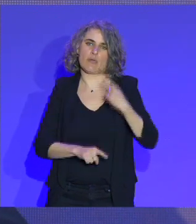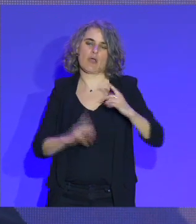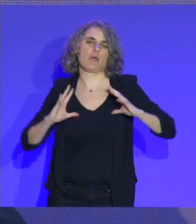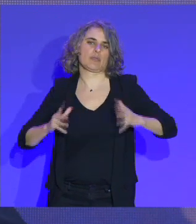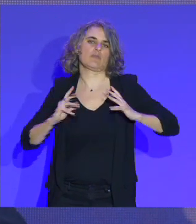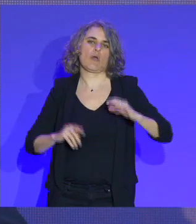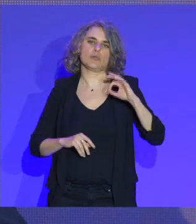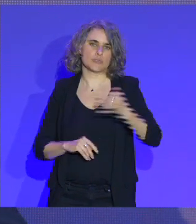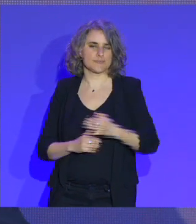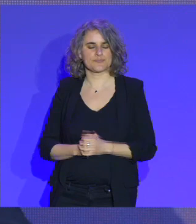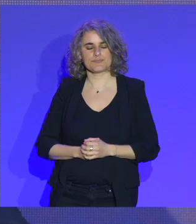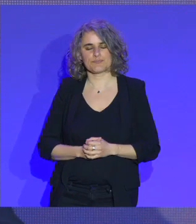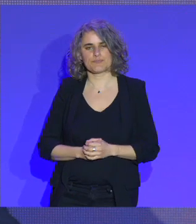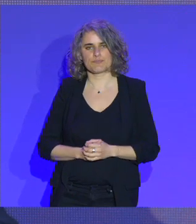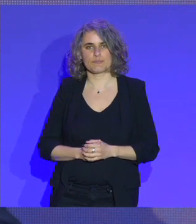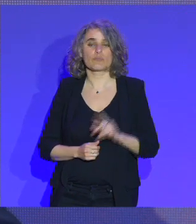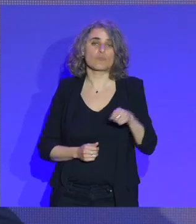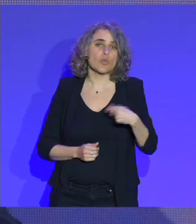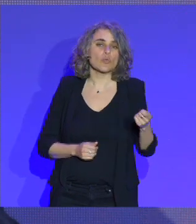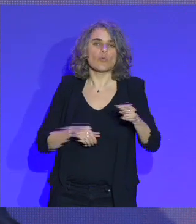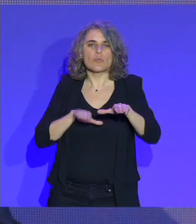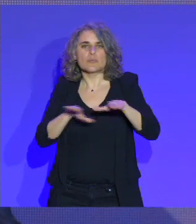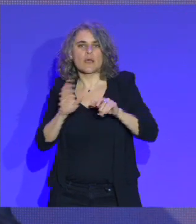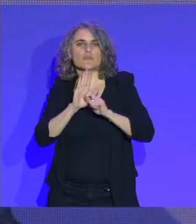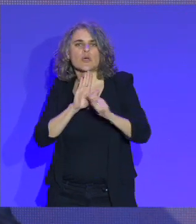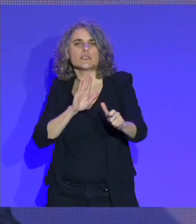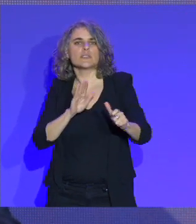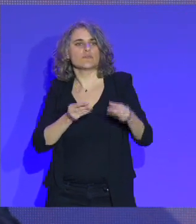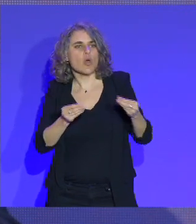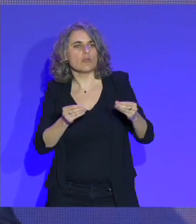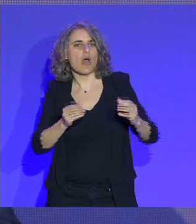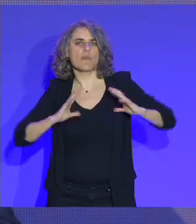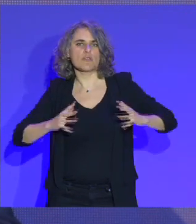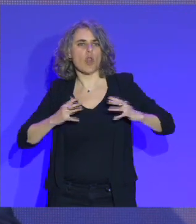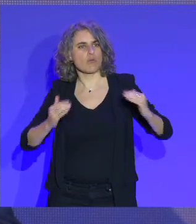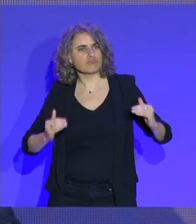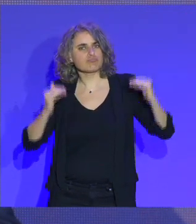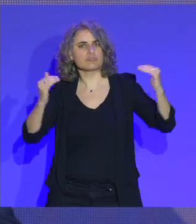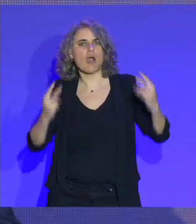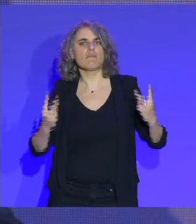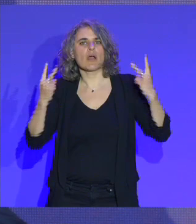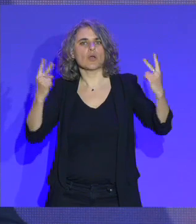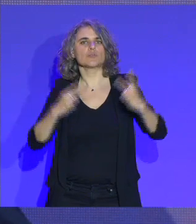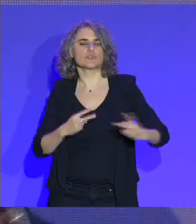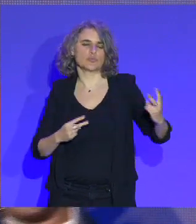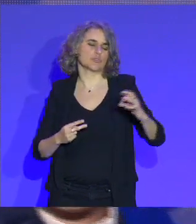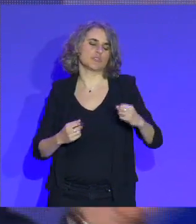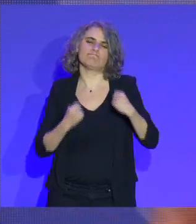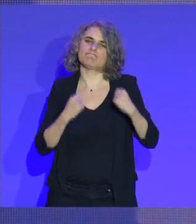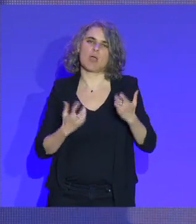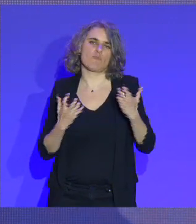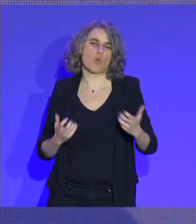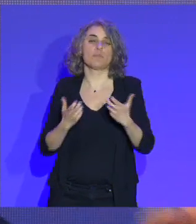veux absolument renforcer tous les dispositifs de valorisation du bénévolat, que ce soit